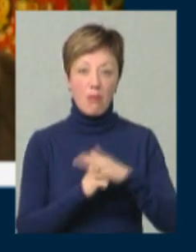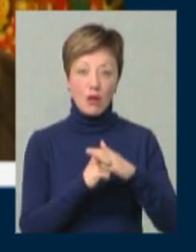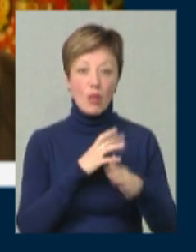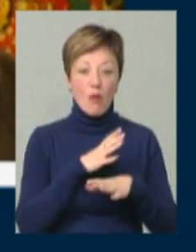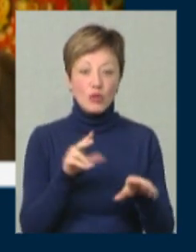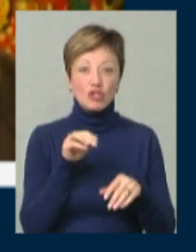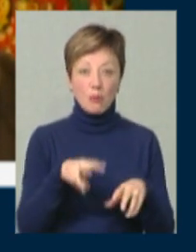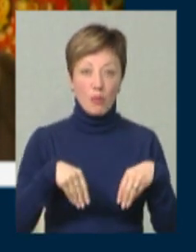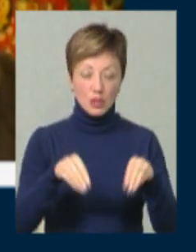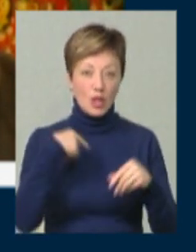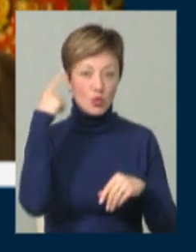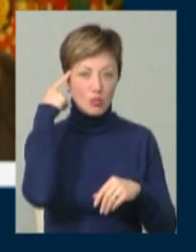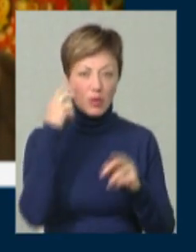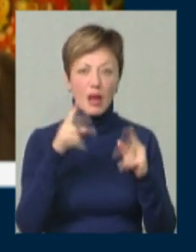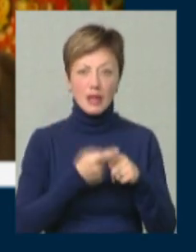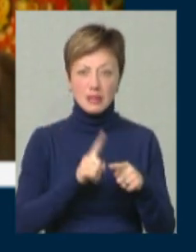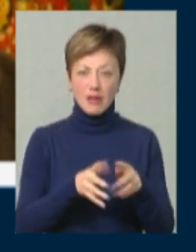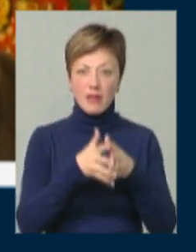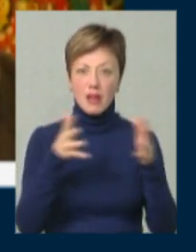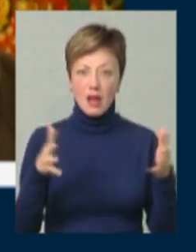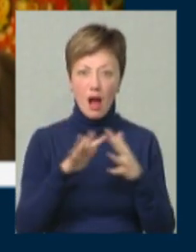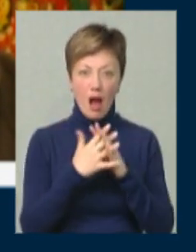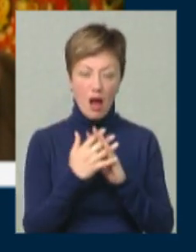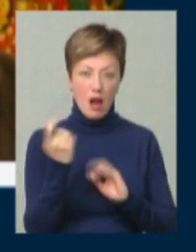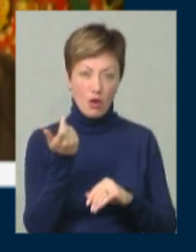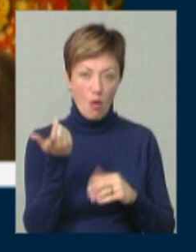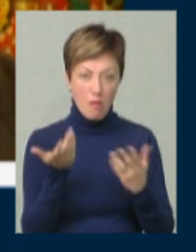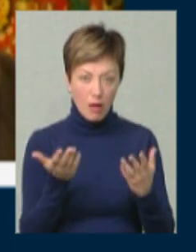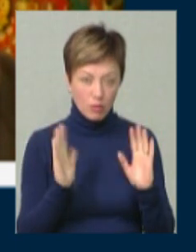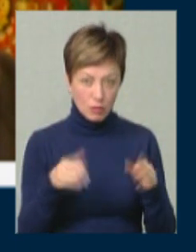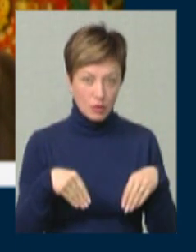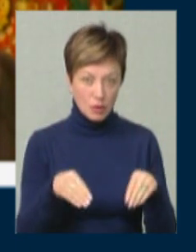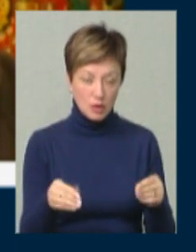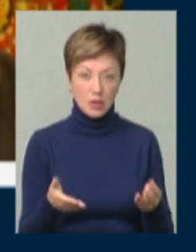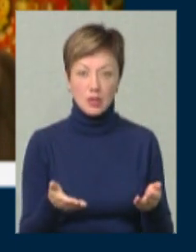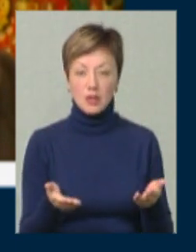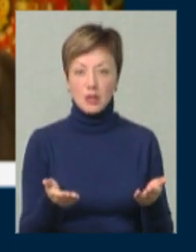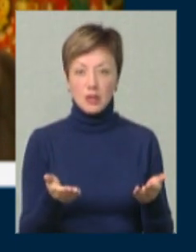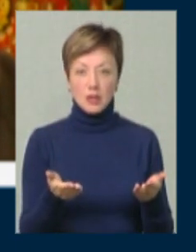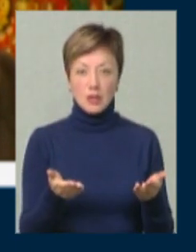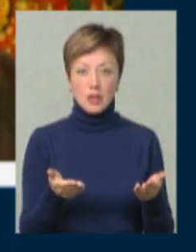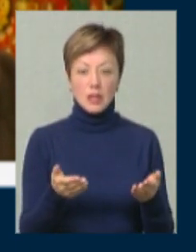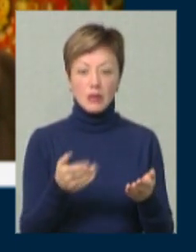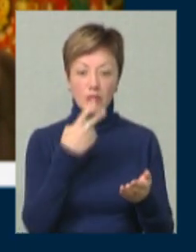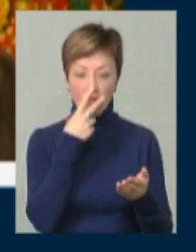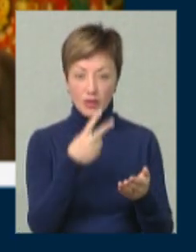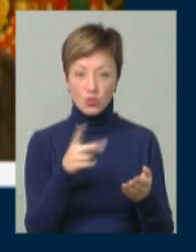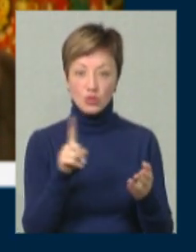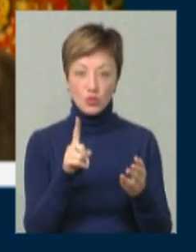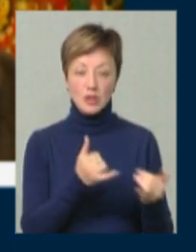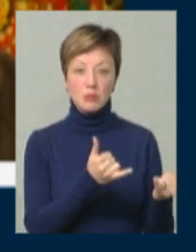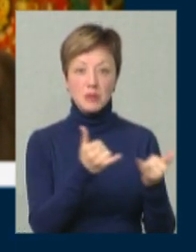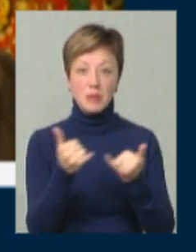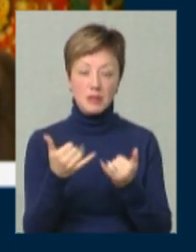чим посіяти. Я зараз думаю, як оці великі аграрні компанії посіять, тому що статистика говорить, що